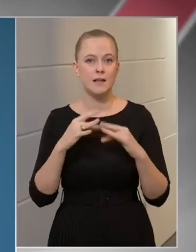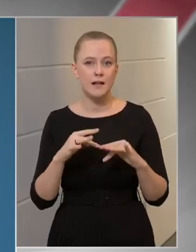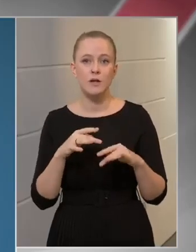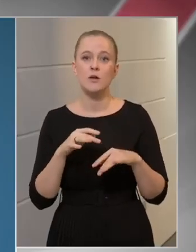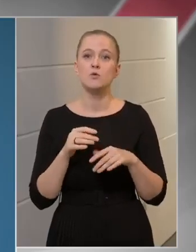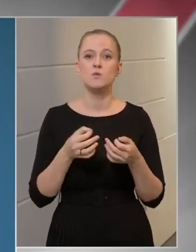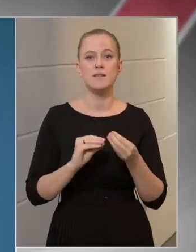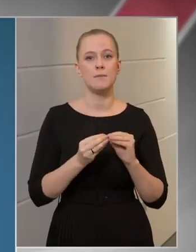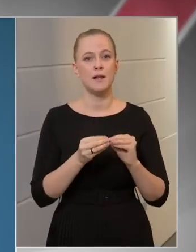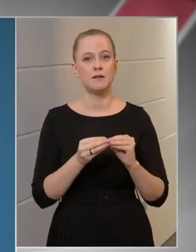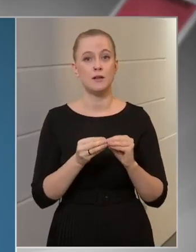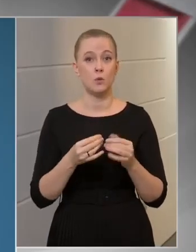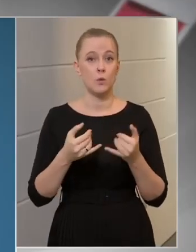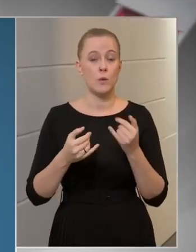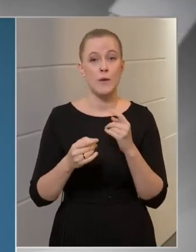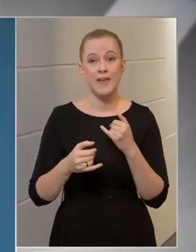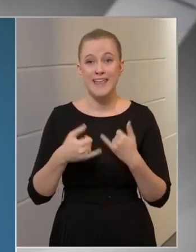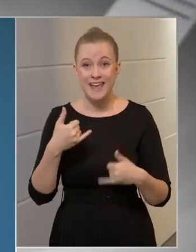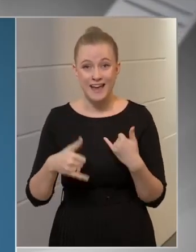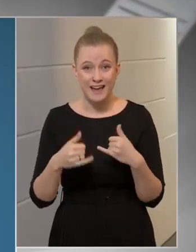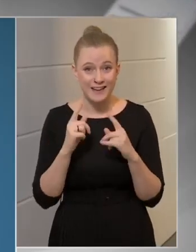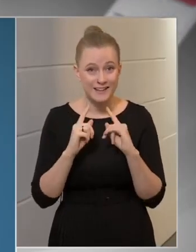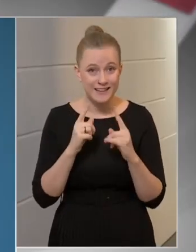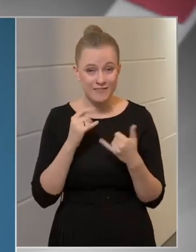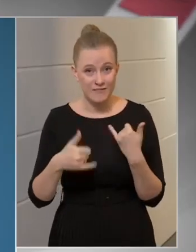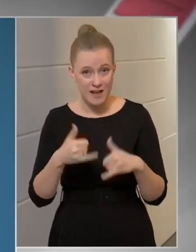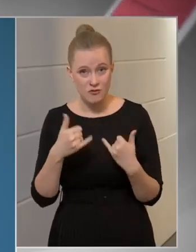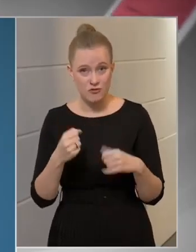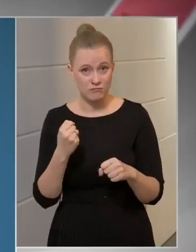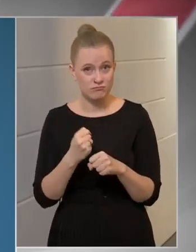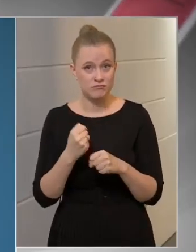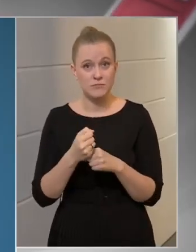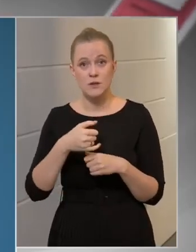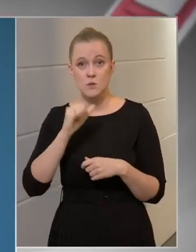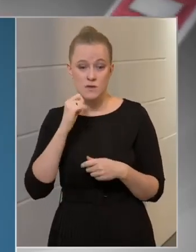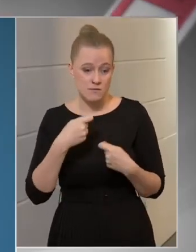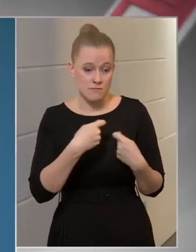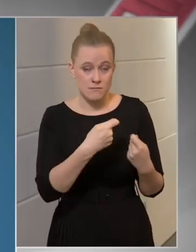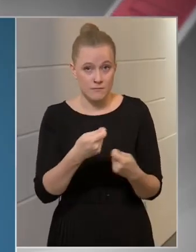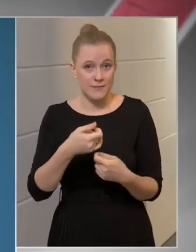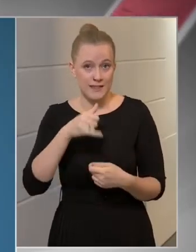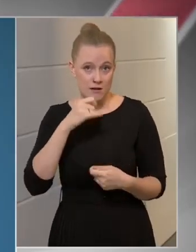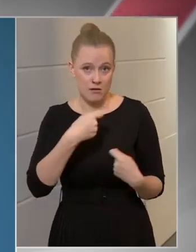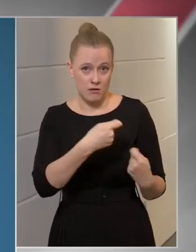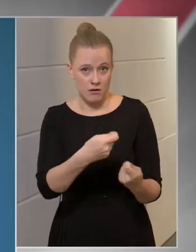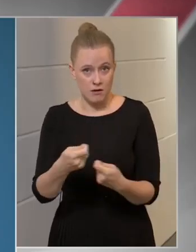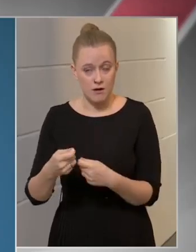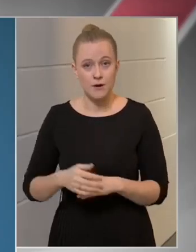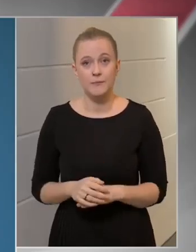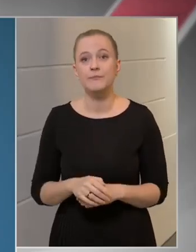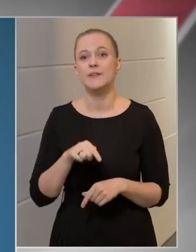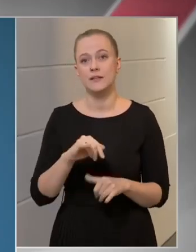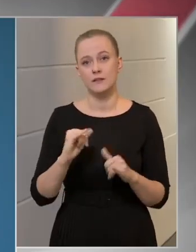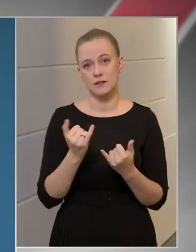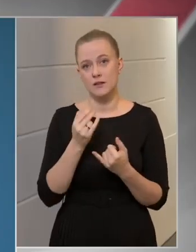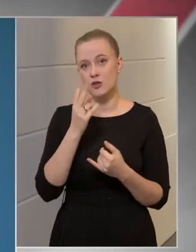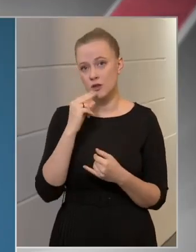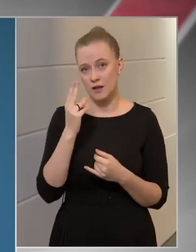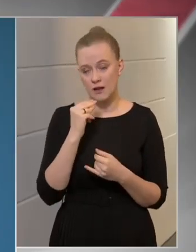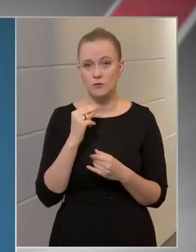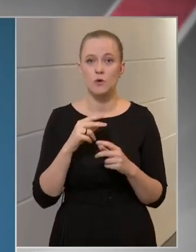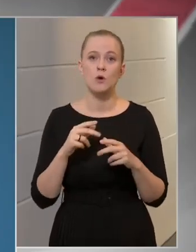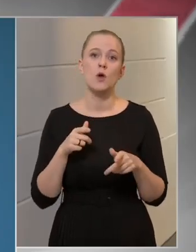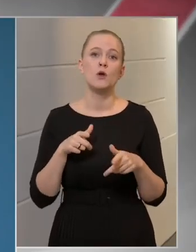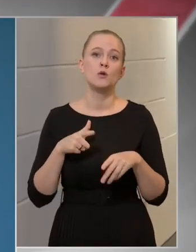egy játékversenyt rendezett és ott szeszesítalra szolgálta ki a résztvevőket. Természetesen itt is rendőreink közigazgatási